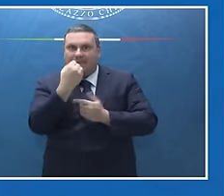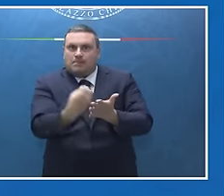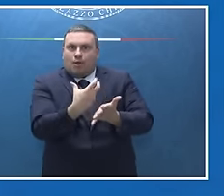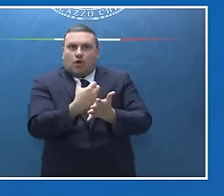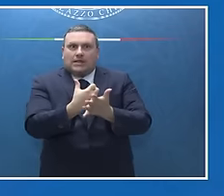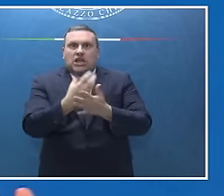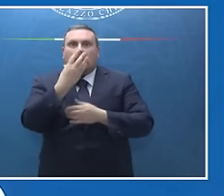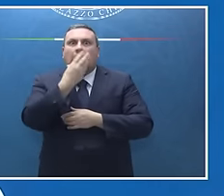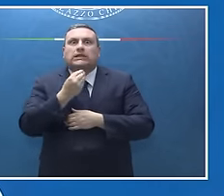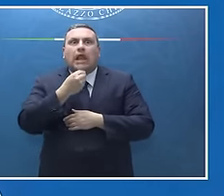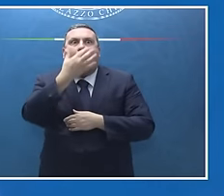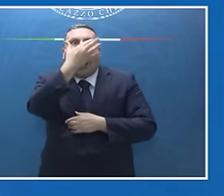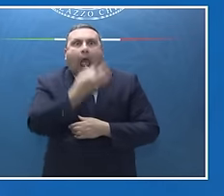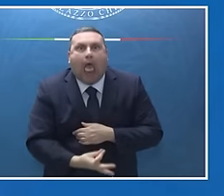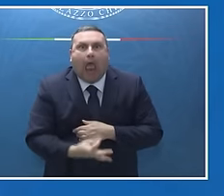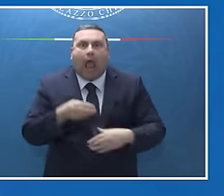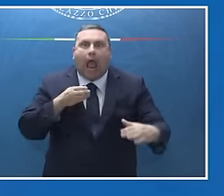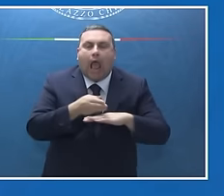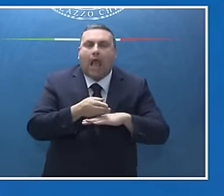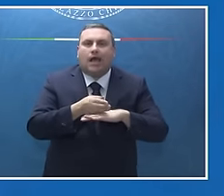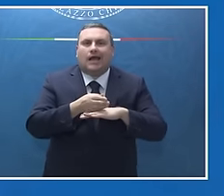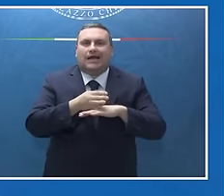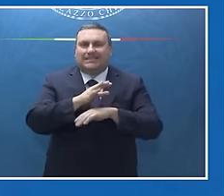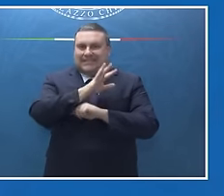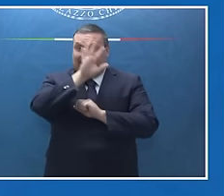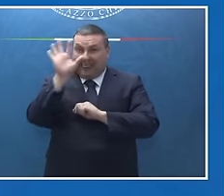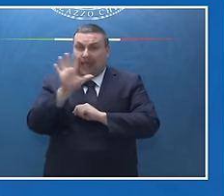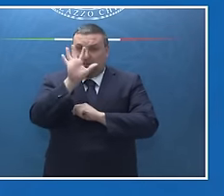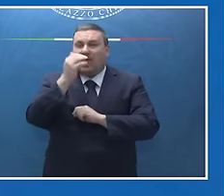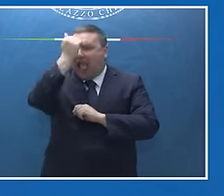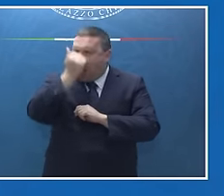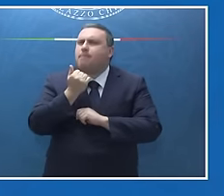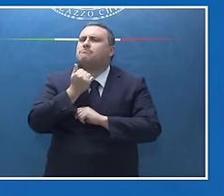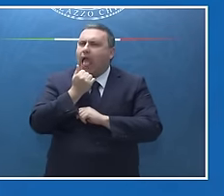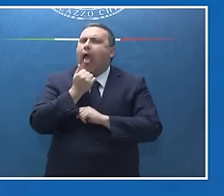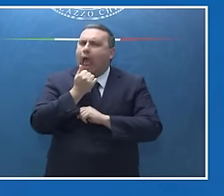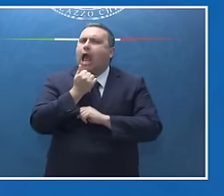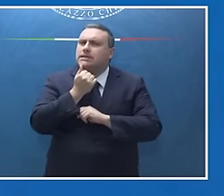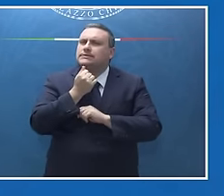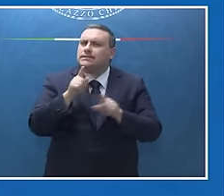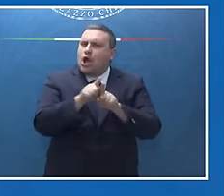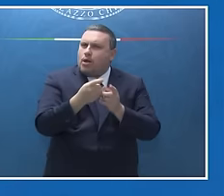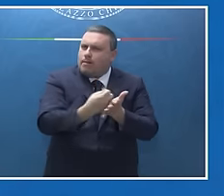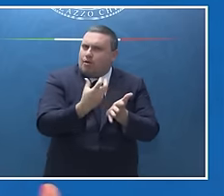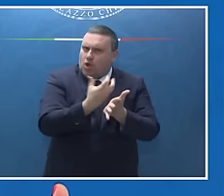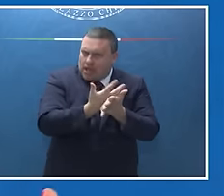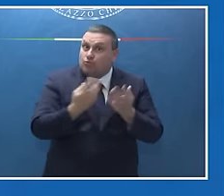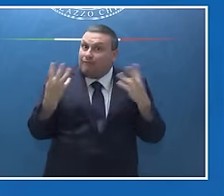Sta funzionando in parte. Cioè la trappola di Hamas funziona, però bisogna